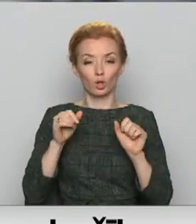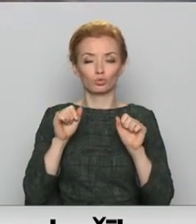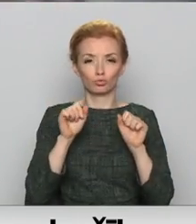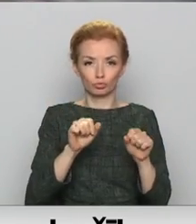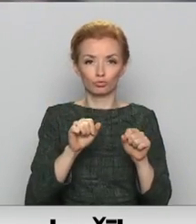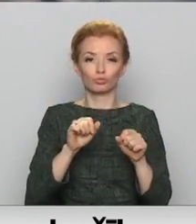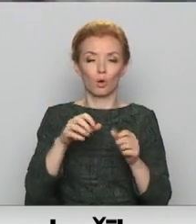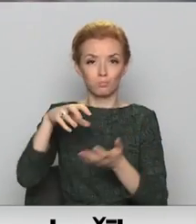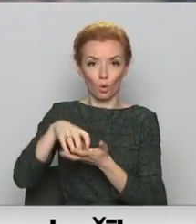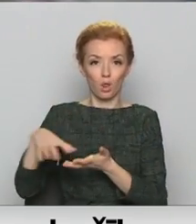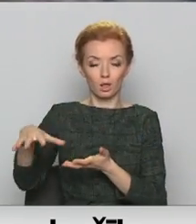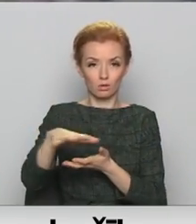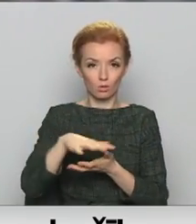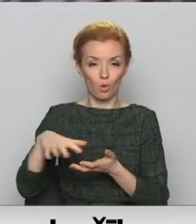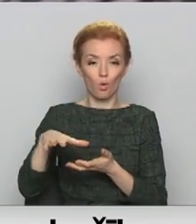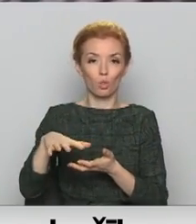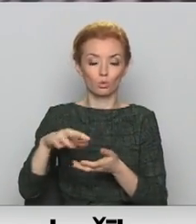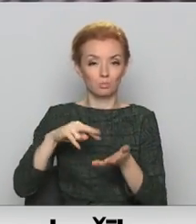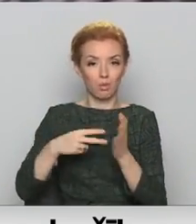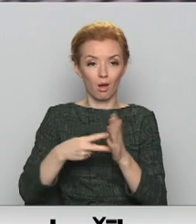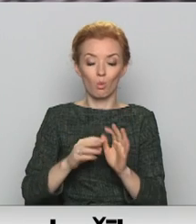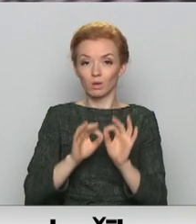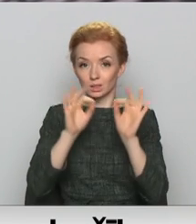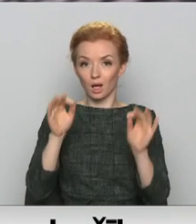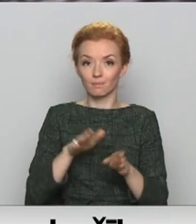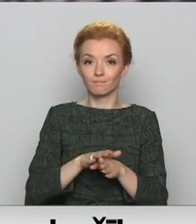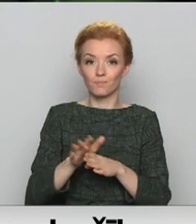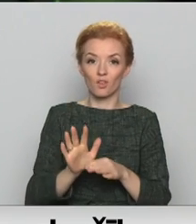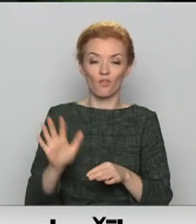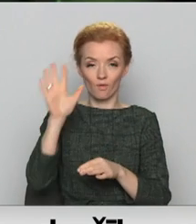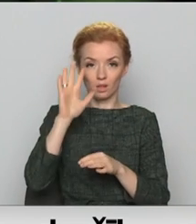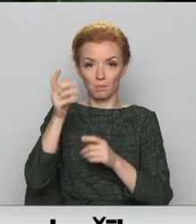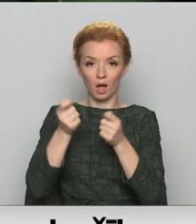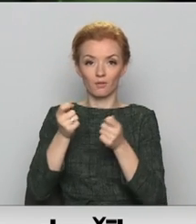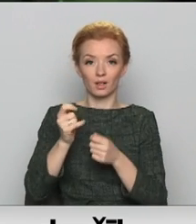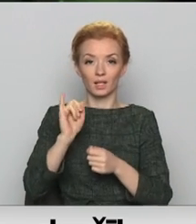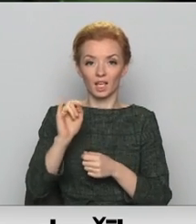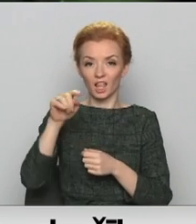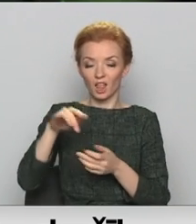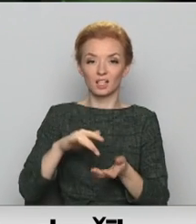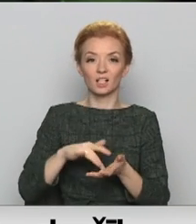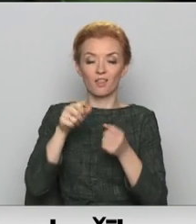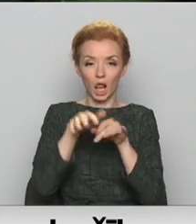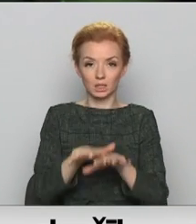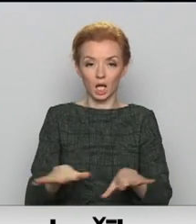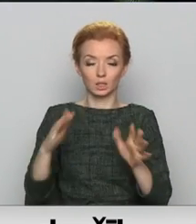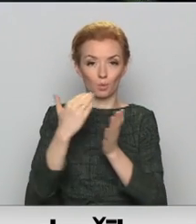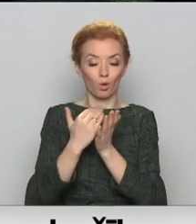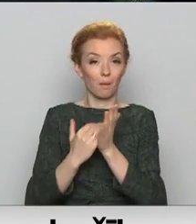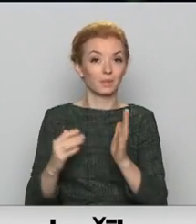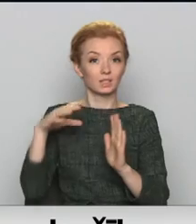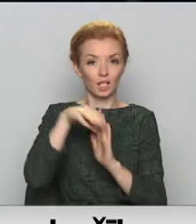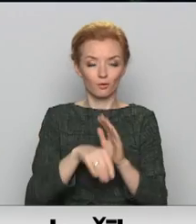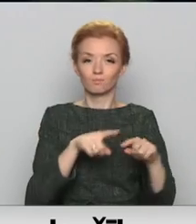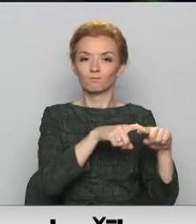digitālās drošības pakalpojums LVRTC plāno īstenot valsts pārvaldes IT centralizācijas programmas ietvaros, piesaistot